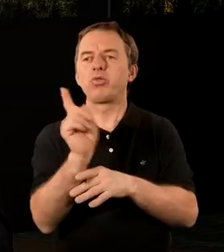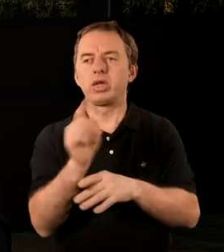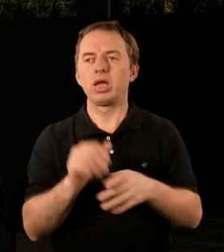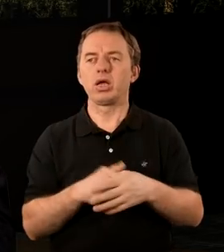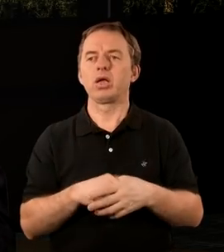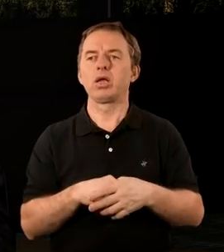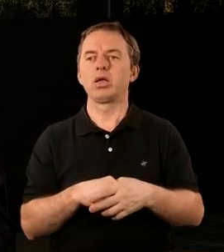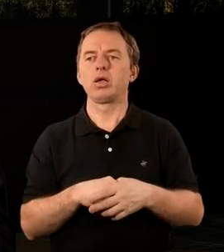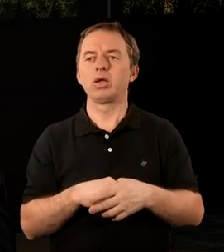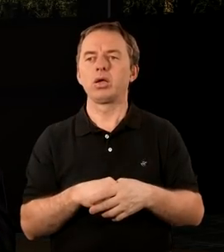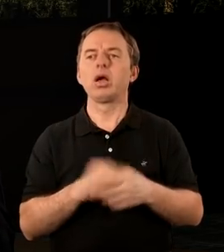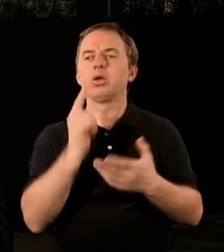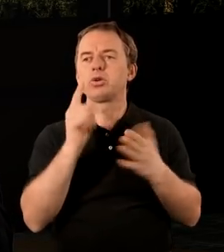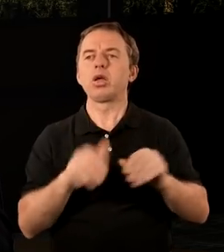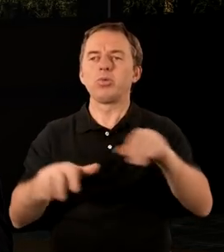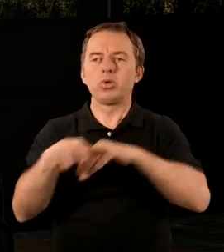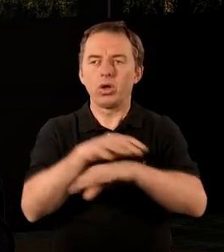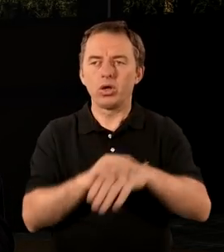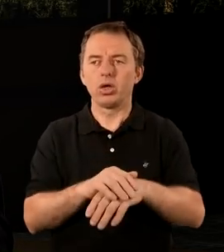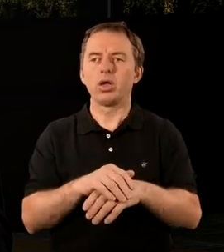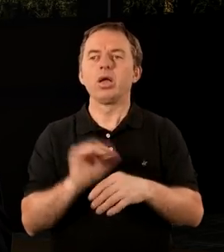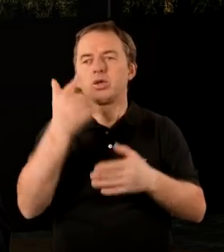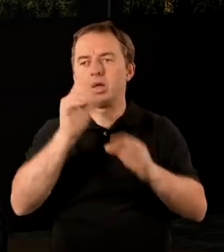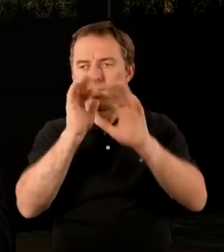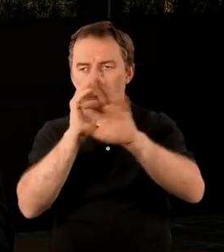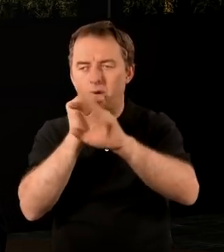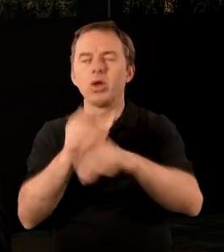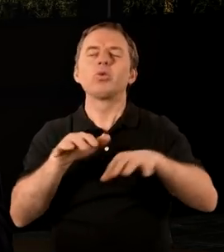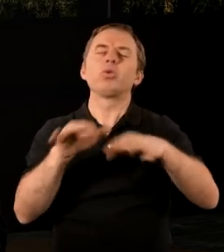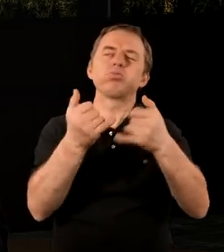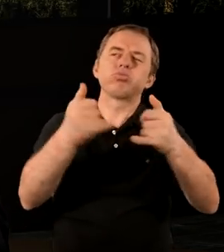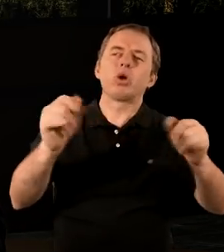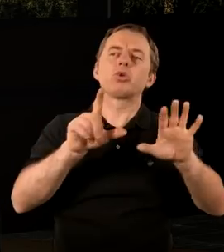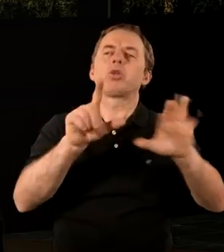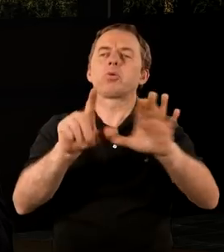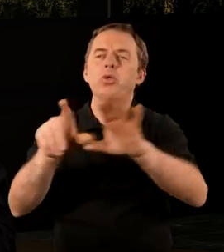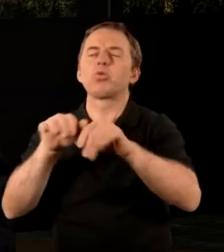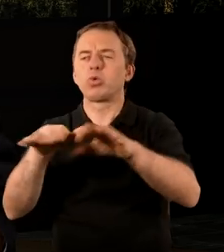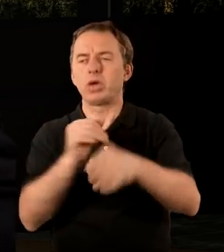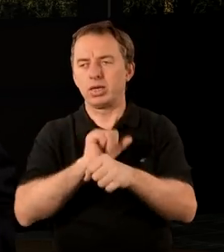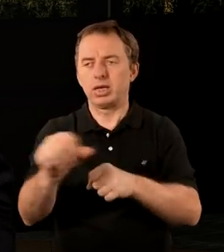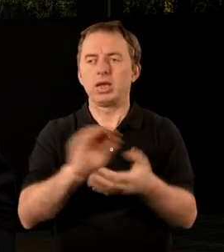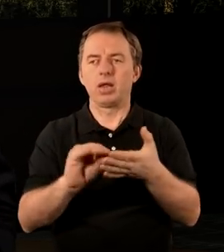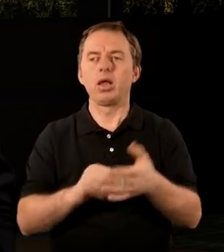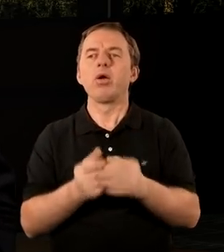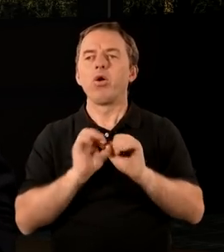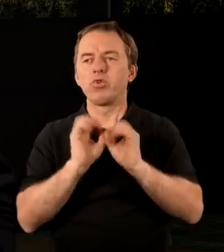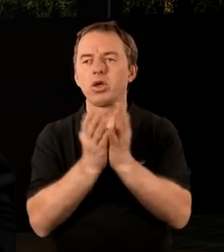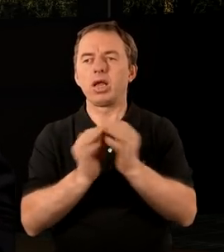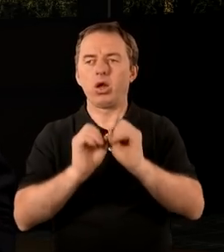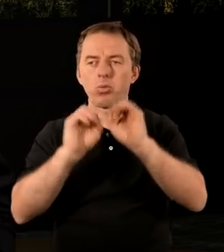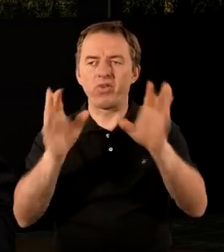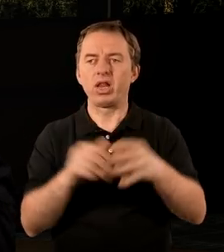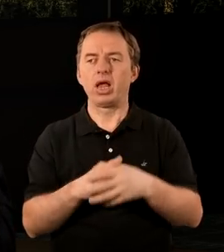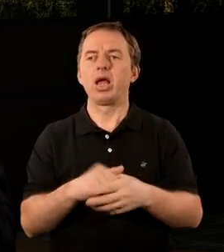świecznikach, siedmiu duchach, siedmiu trąbach. Masa tych siódemek występuje w Księdze